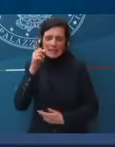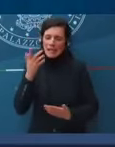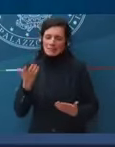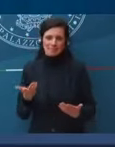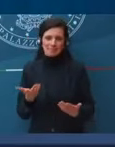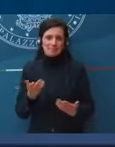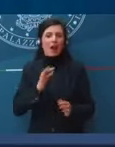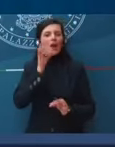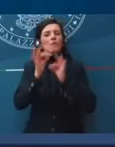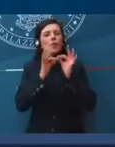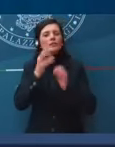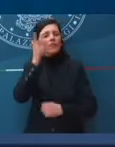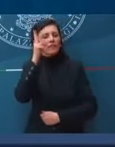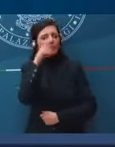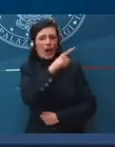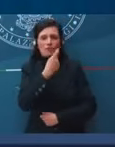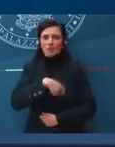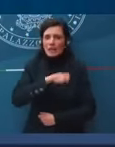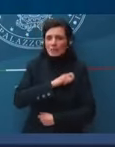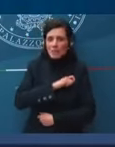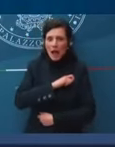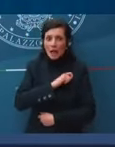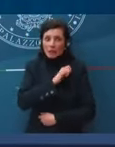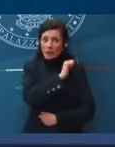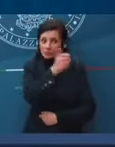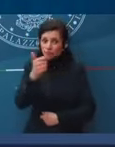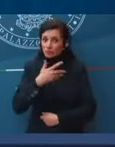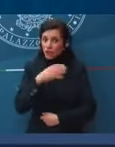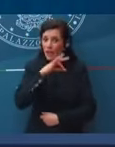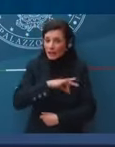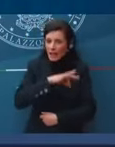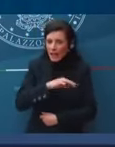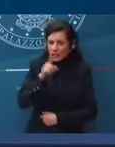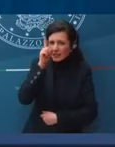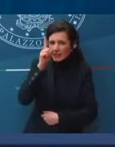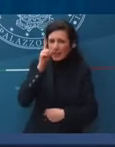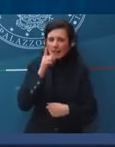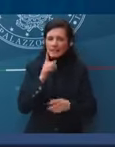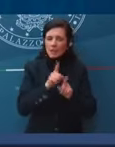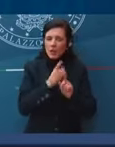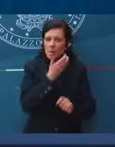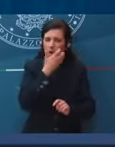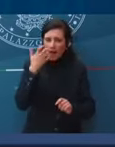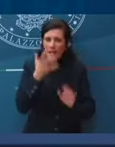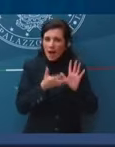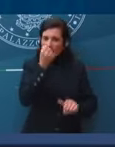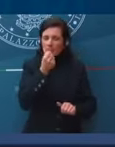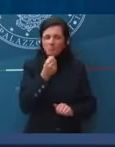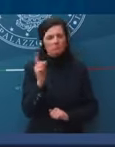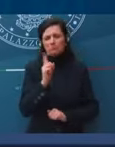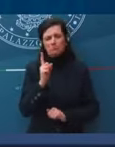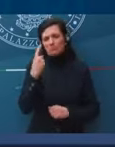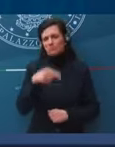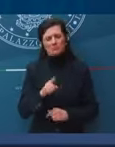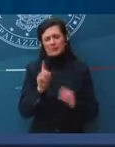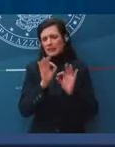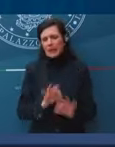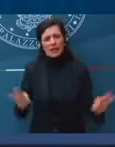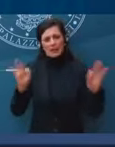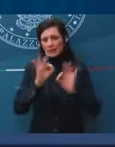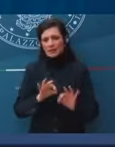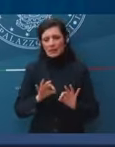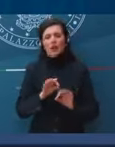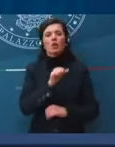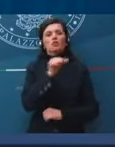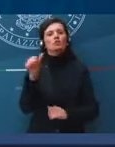allora che anche la Francia, la Spagna e tutti hanno degli interessi tedeschi da temere. No, non c'è niente del genere. C'è semplicemente la